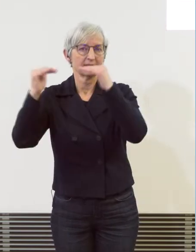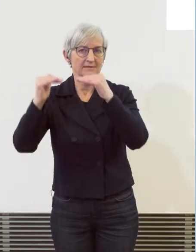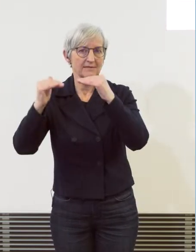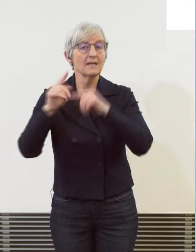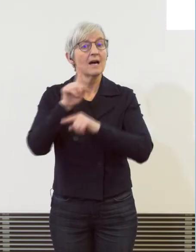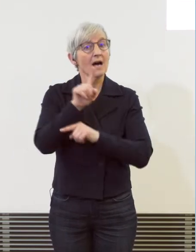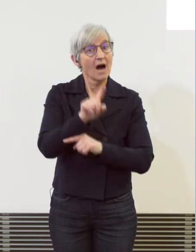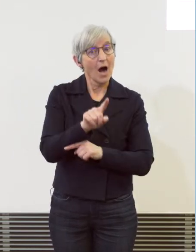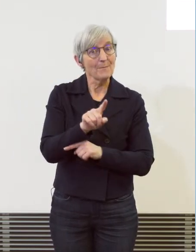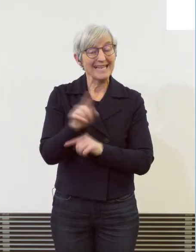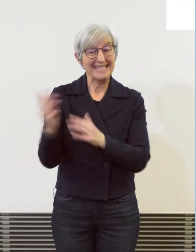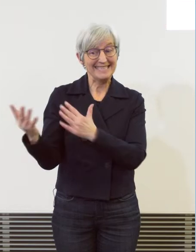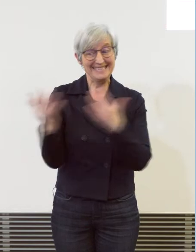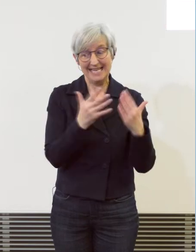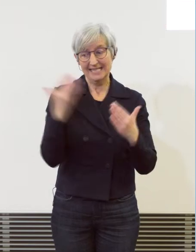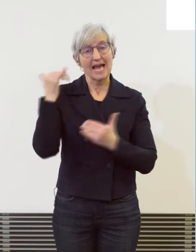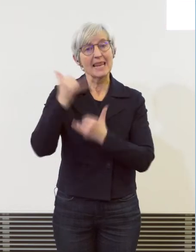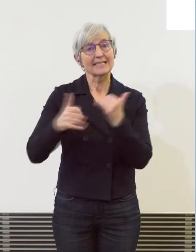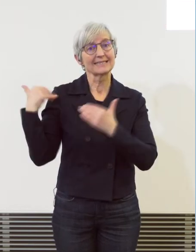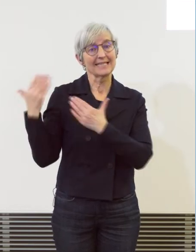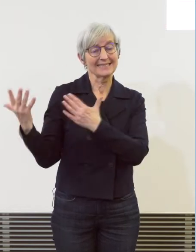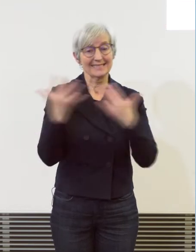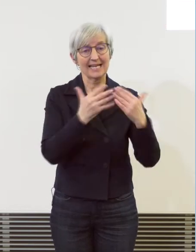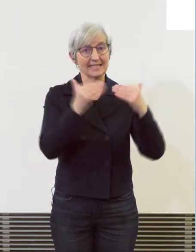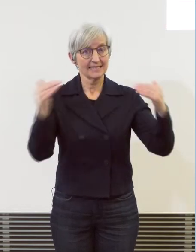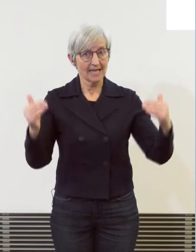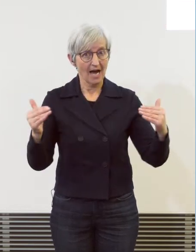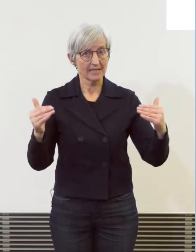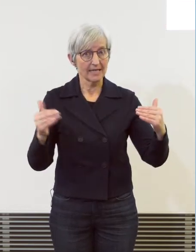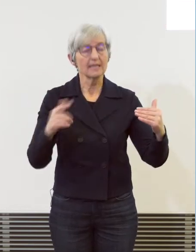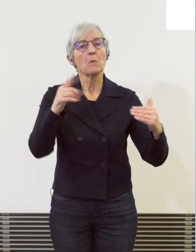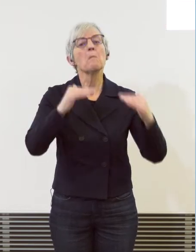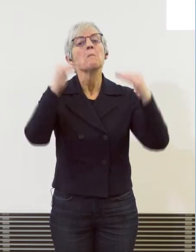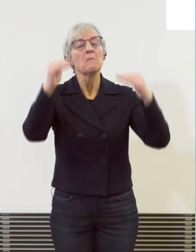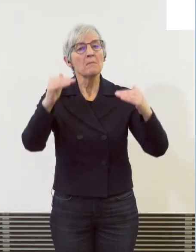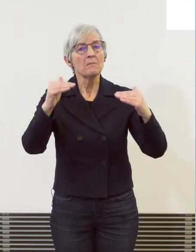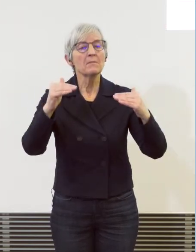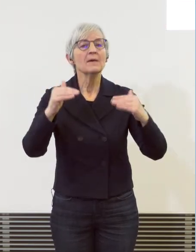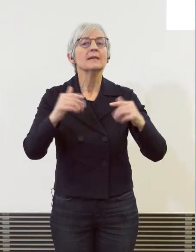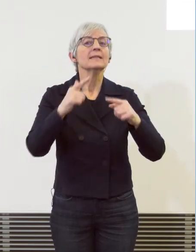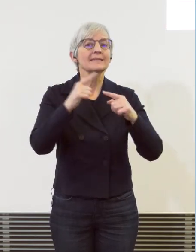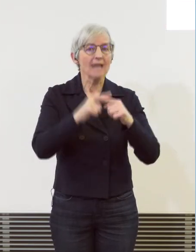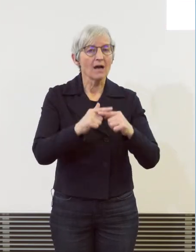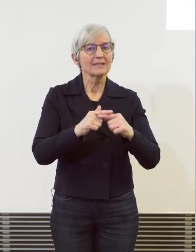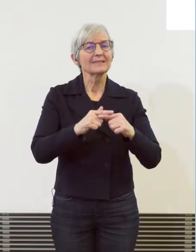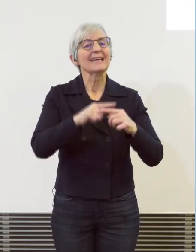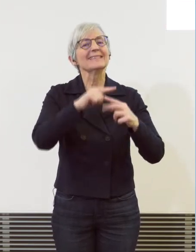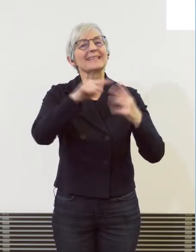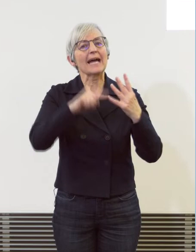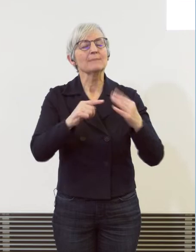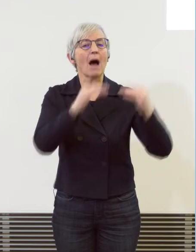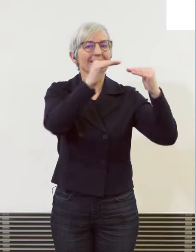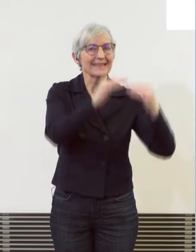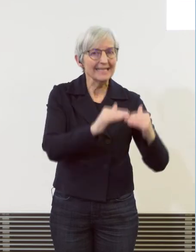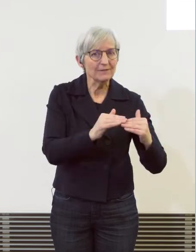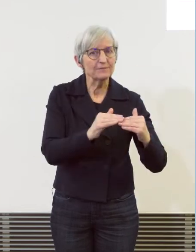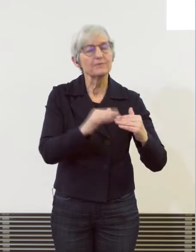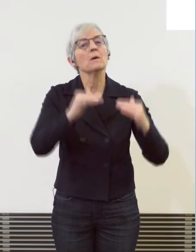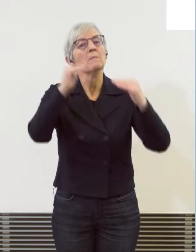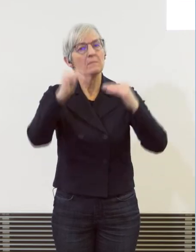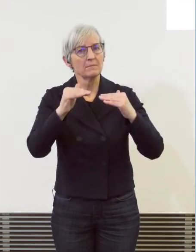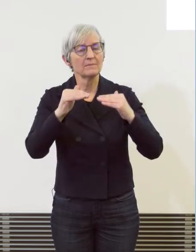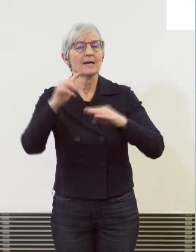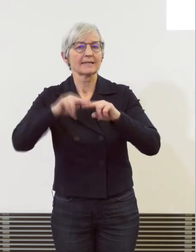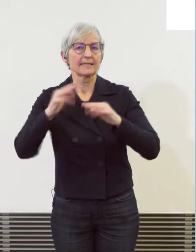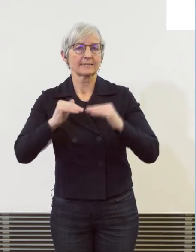seit zehn Jahren. Trotz des Anstiegs gibt es eine besonders erfreuliche Mitteilung. Die Jugendkriminalität in der Stadt